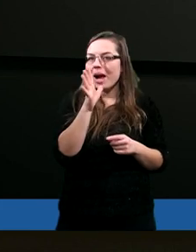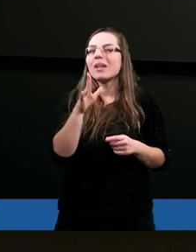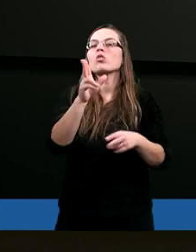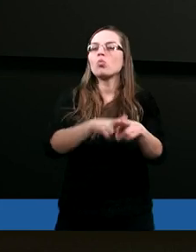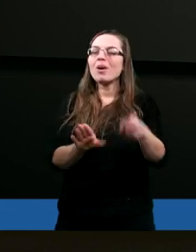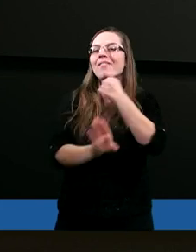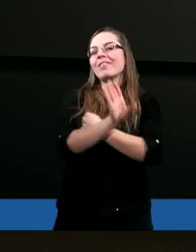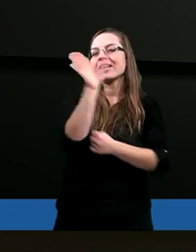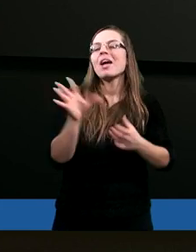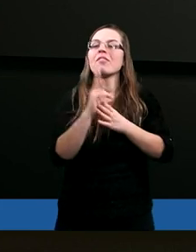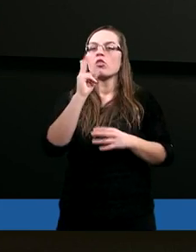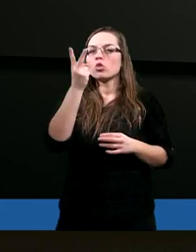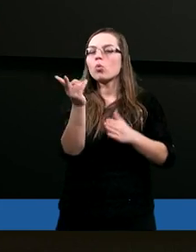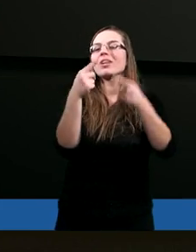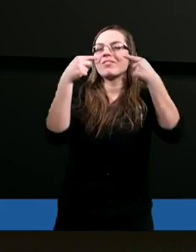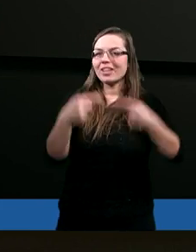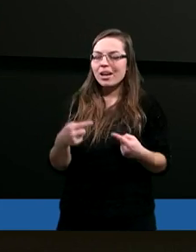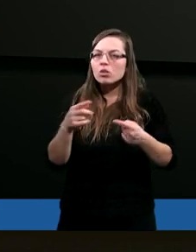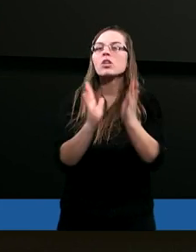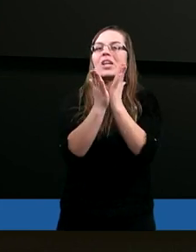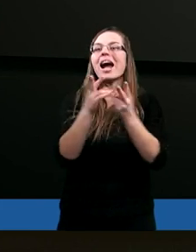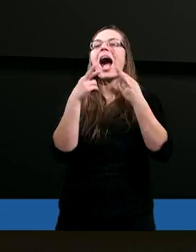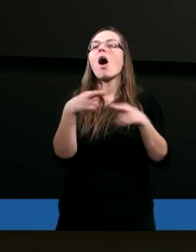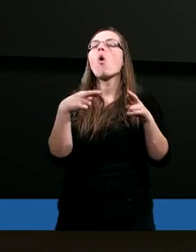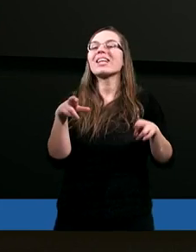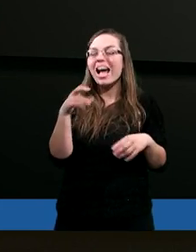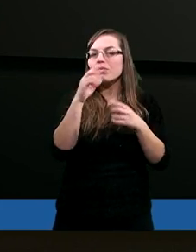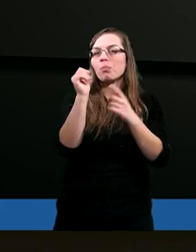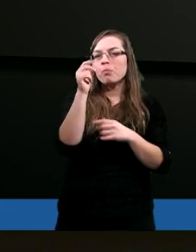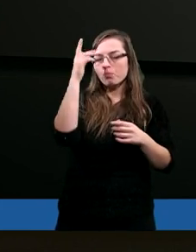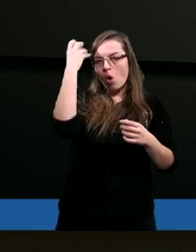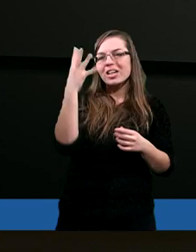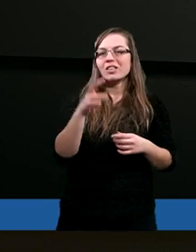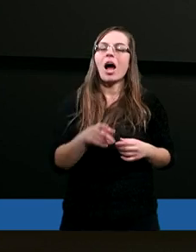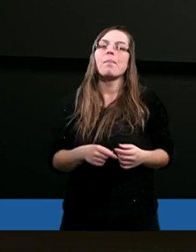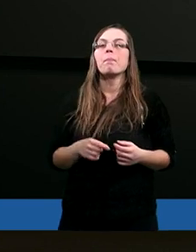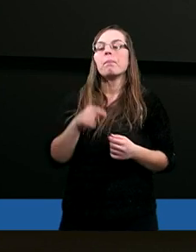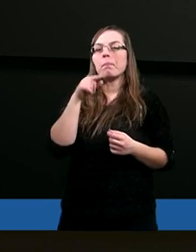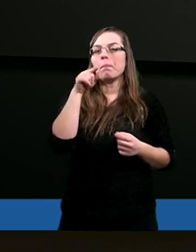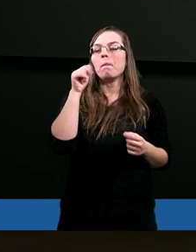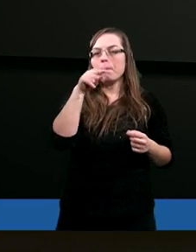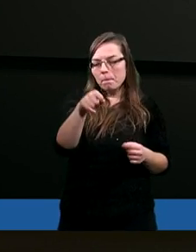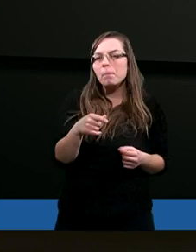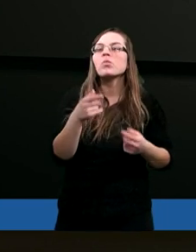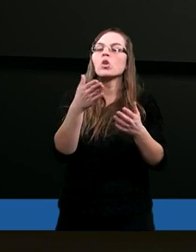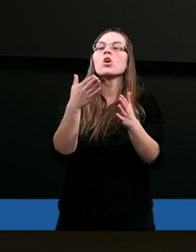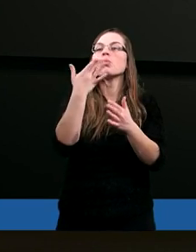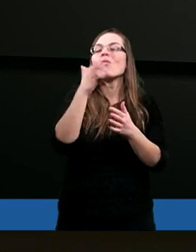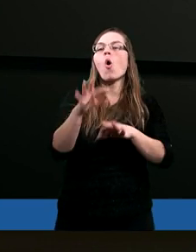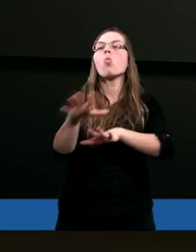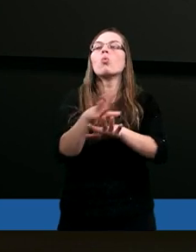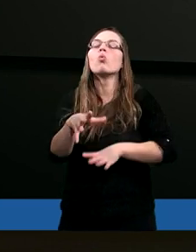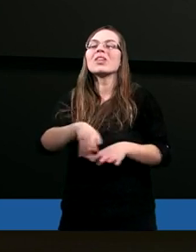występuje w drugim wierszu Księgi Rodzaju i odniesiony tam jest do Ducha Świętego.